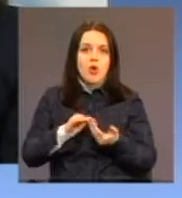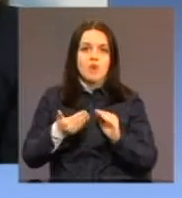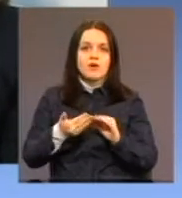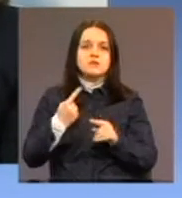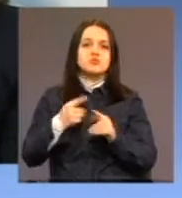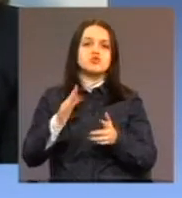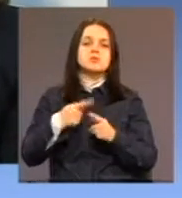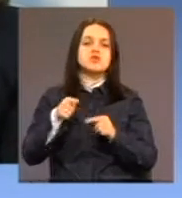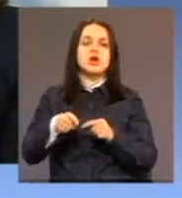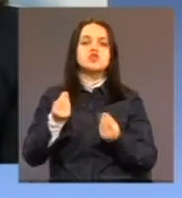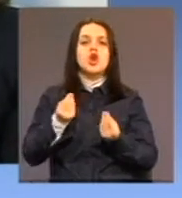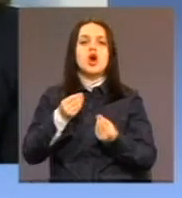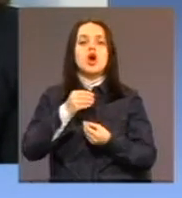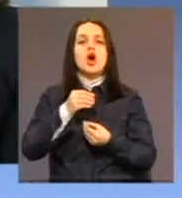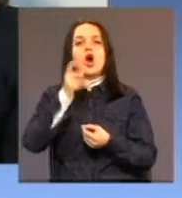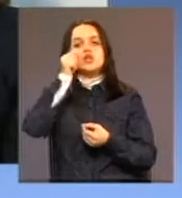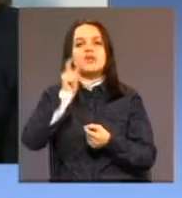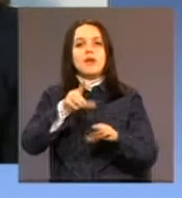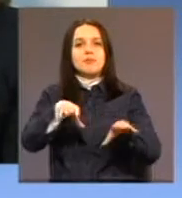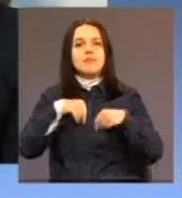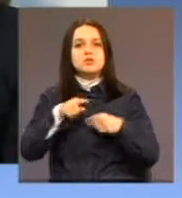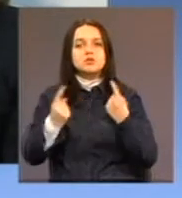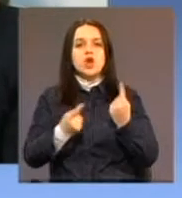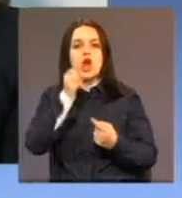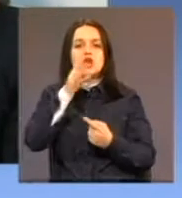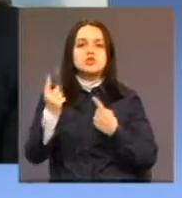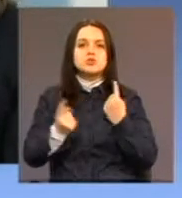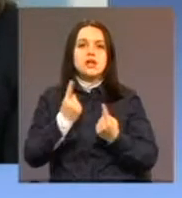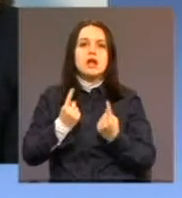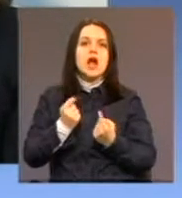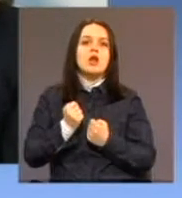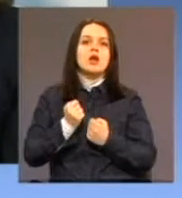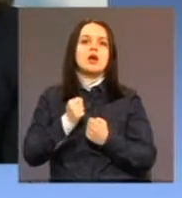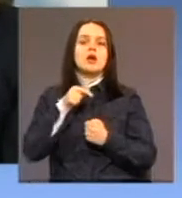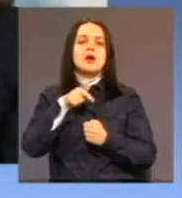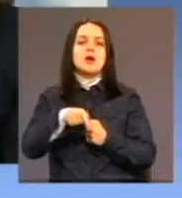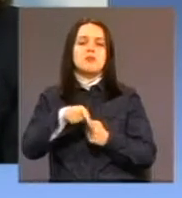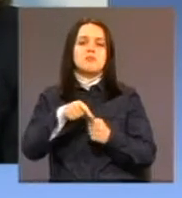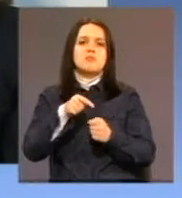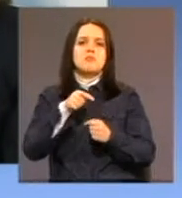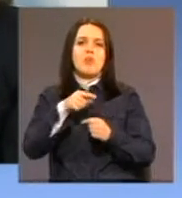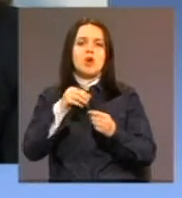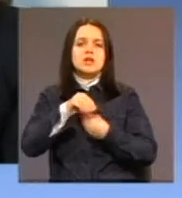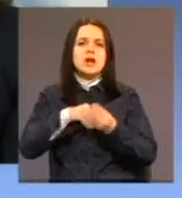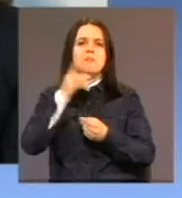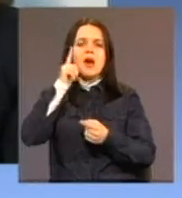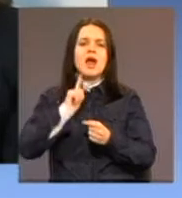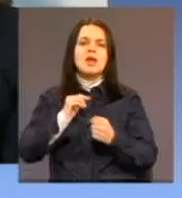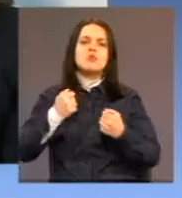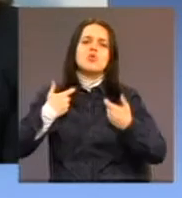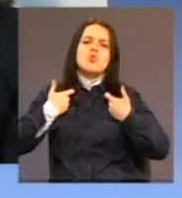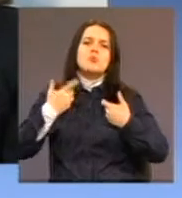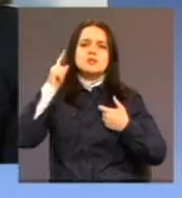situaciju zbog loše situirane situacije unutar porodice. Majke postoji psihofizički vrlo umorne i straumirane